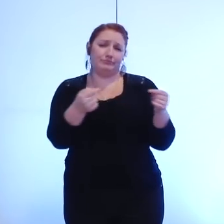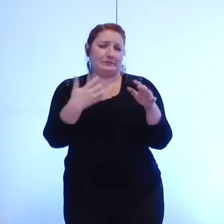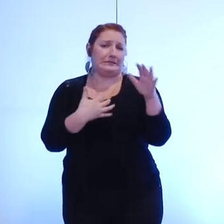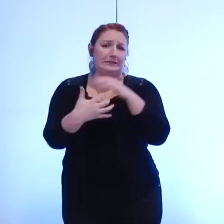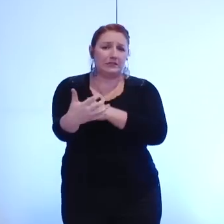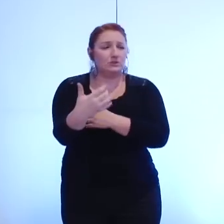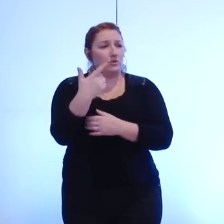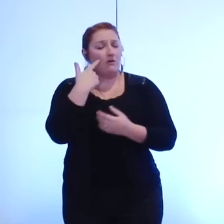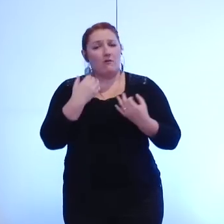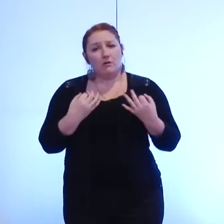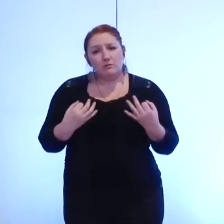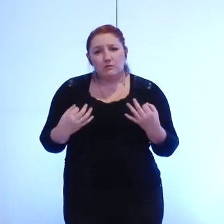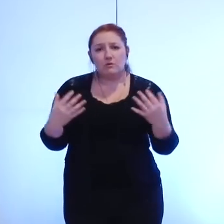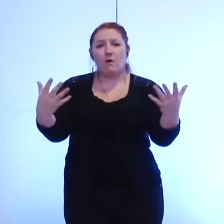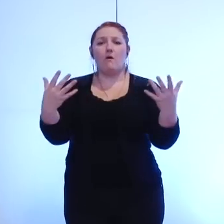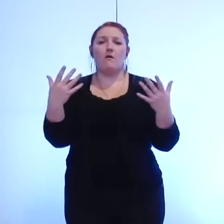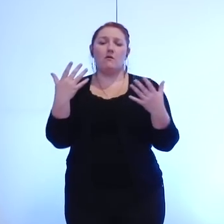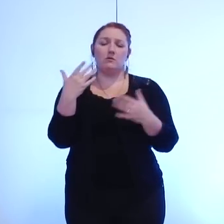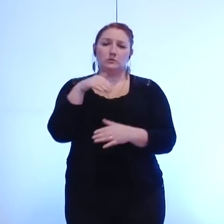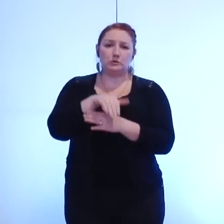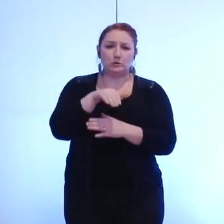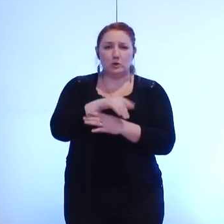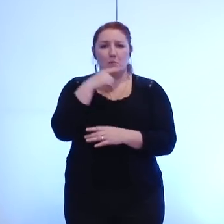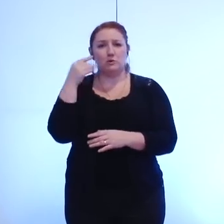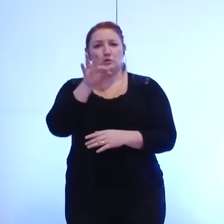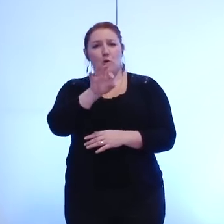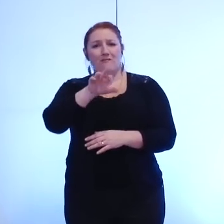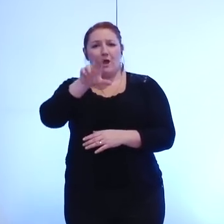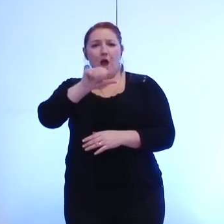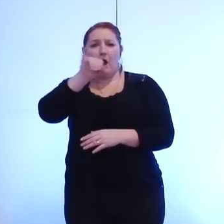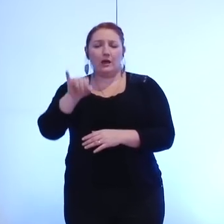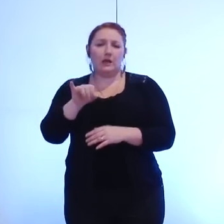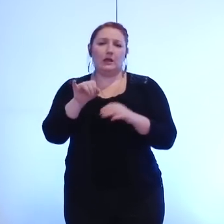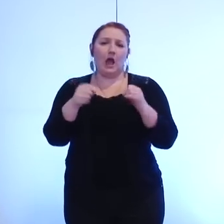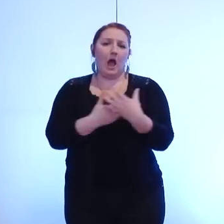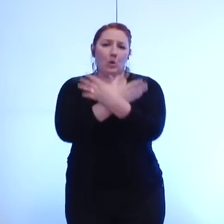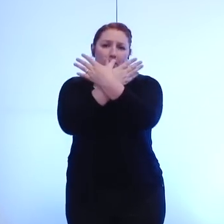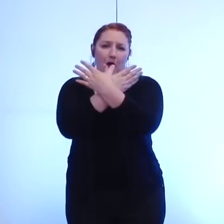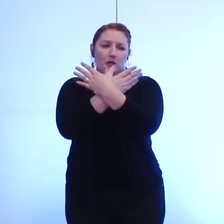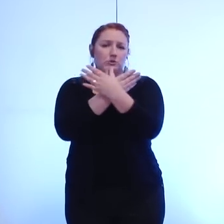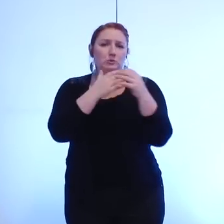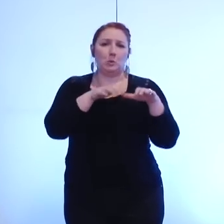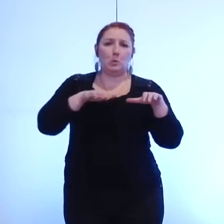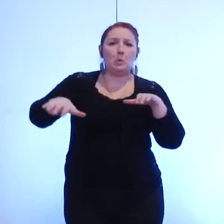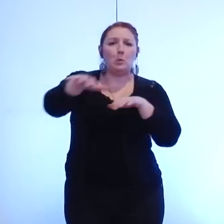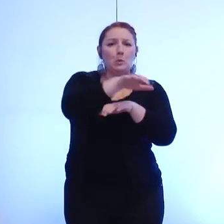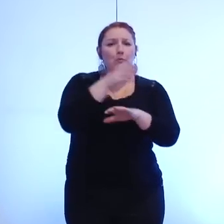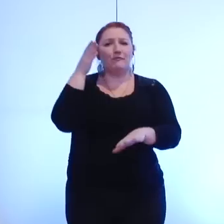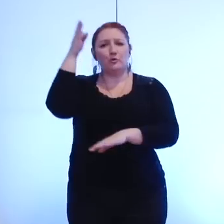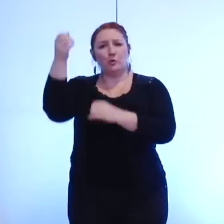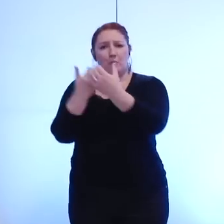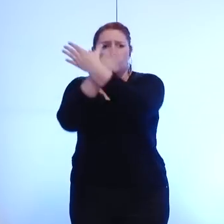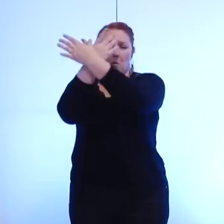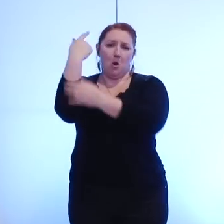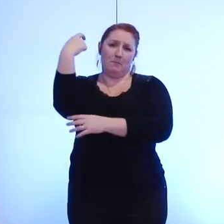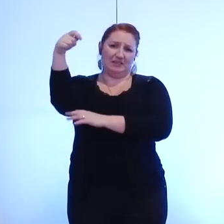grenobloise avec Christophe Ferrari, président de l'agglomération et demain de la métropole, afin qu'il puisse